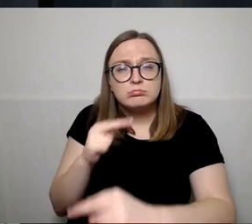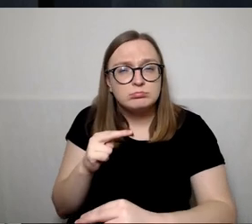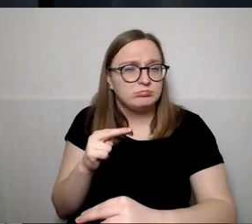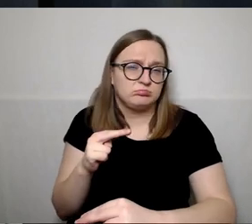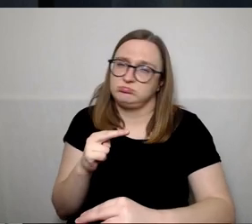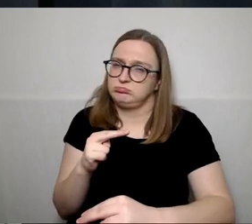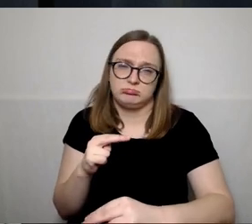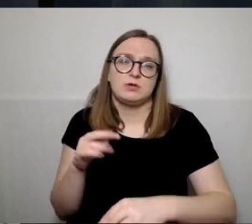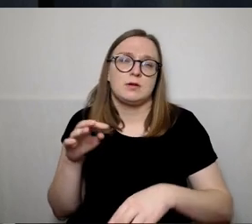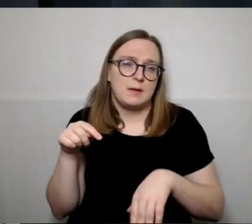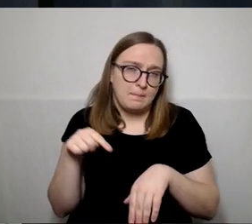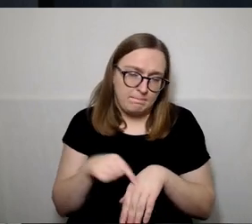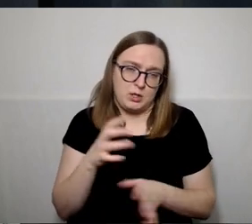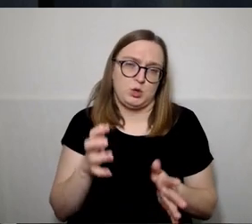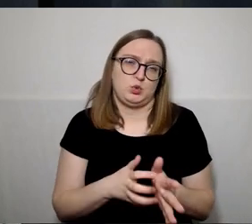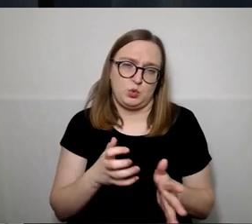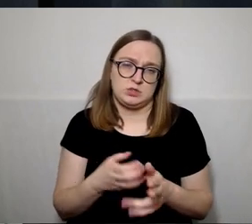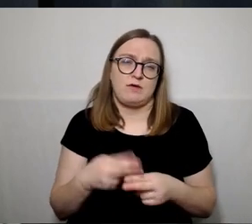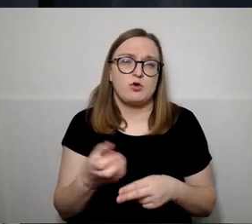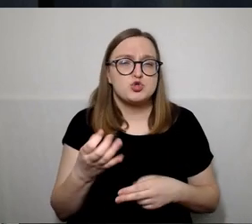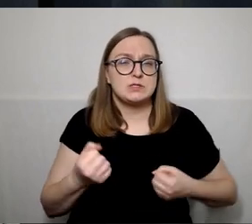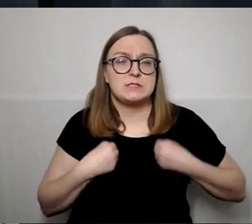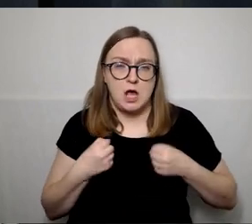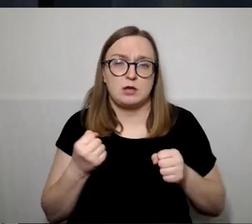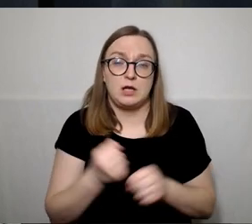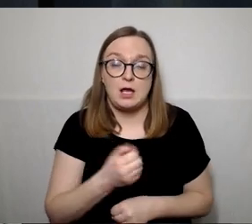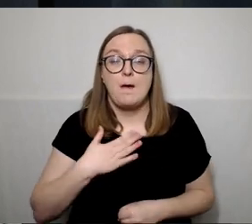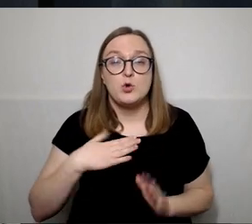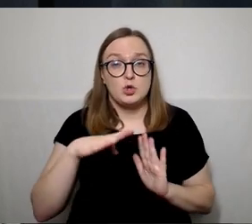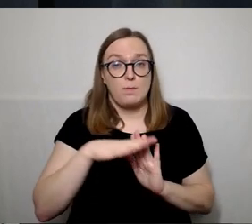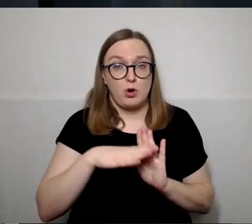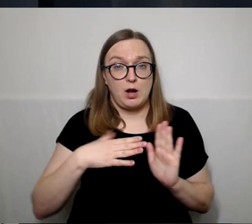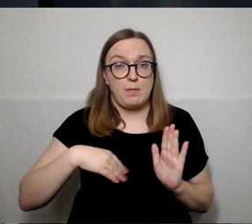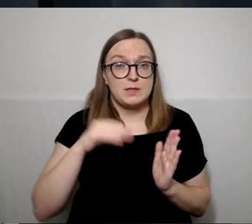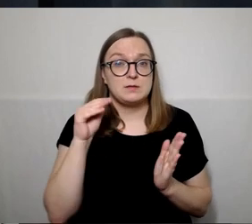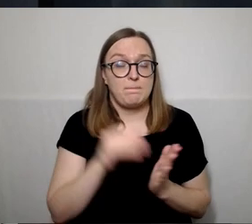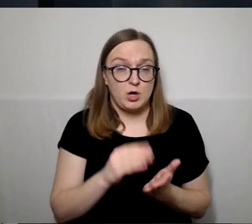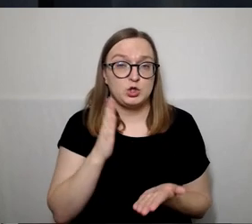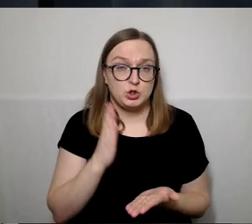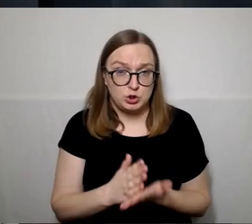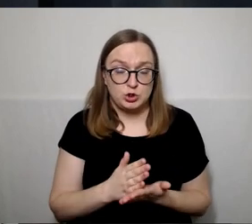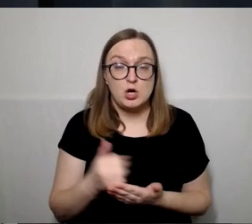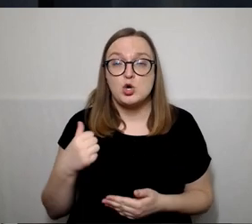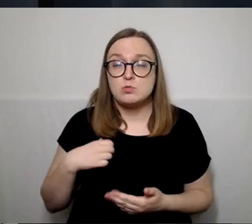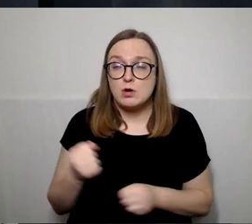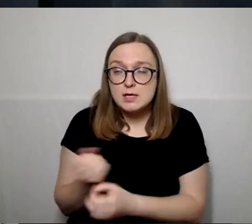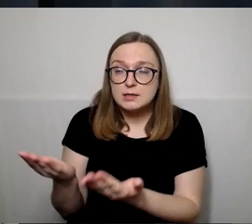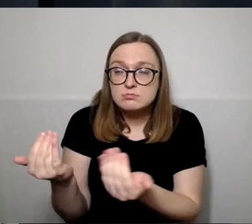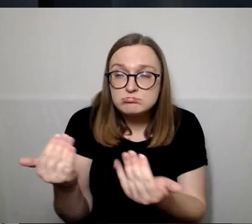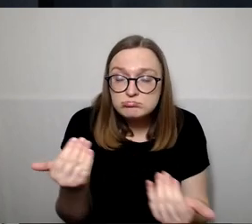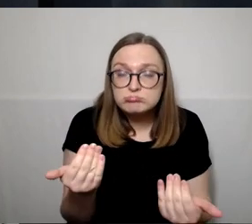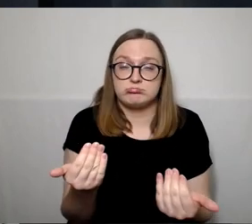kur pasitimti. Ir mes ir savo programoje esame įsitraukę, kad turi būti gyventojai įtraukti į